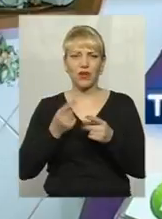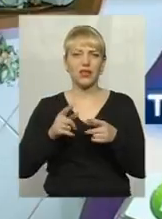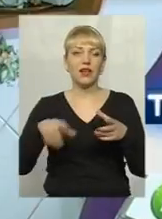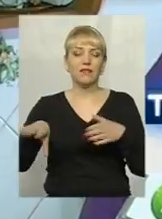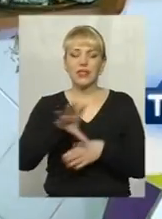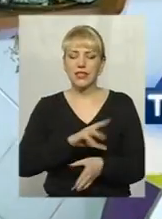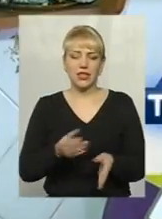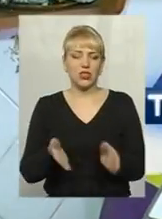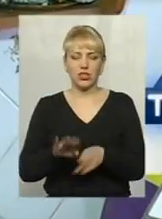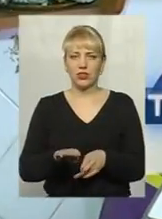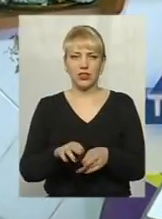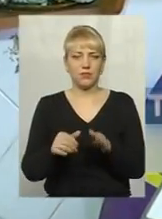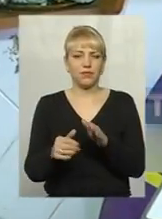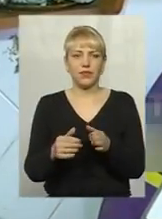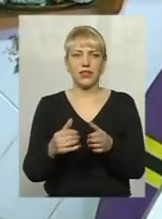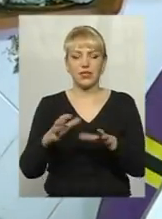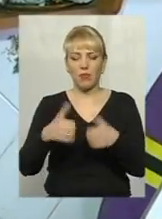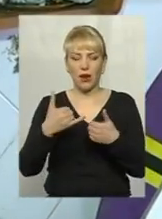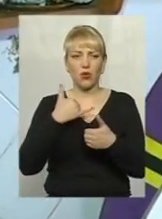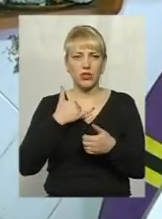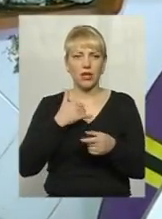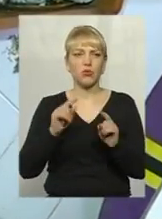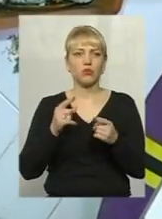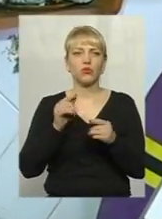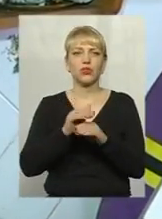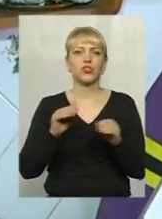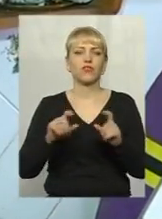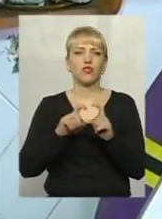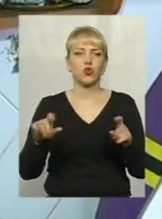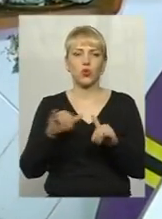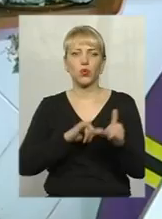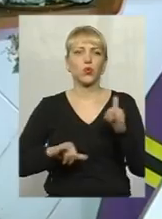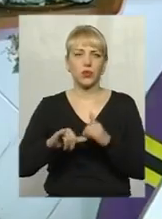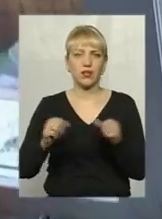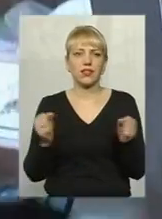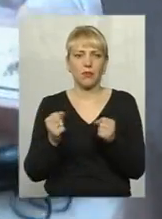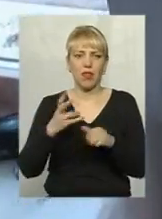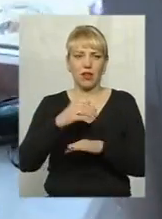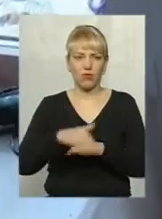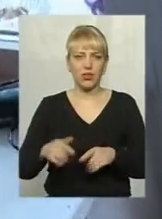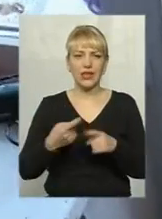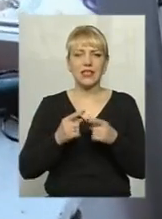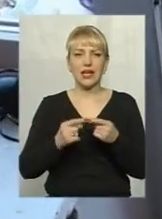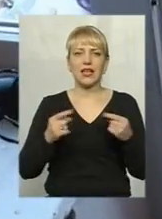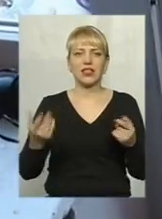нічого лишилися. Забрала до себе, бо тут діти і в школу, і куди? Зима на вулиці. Це речі, які сім'я змогла